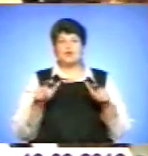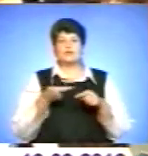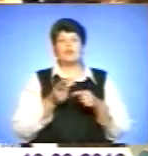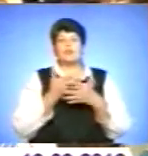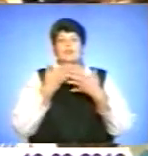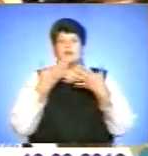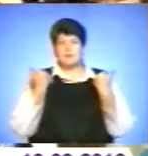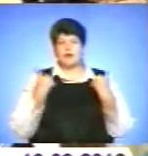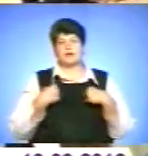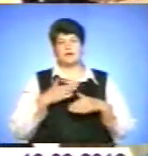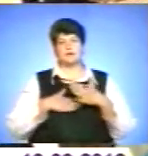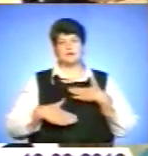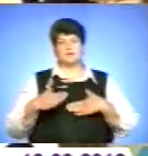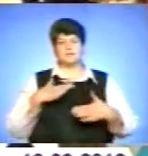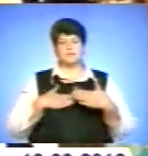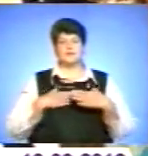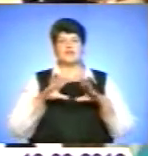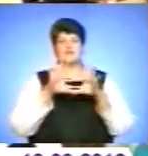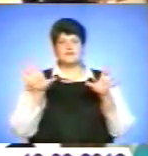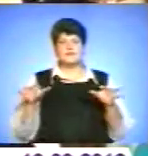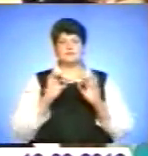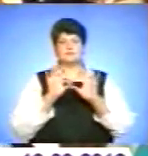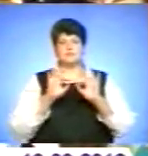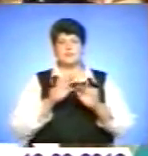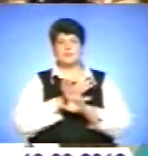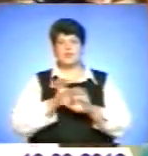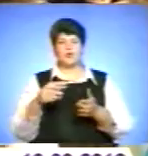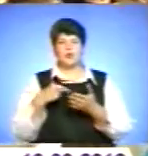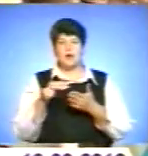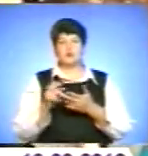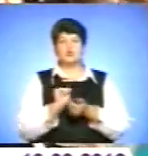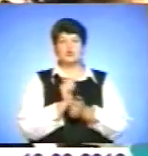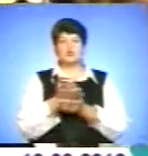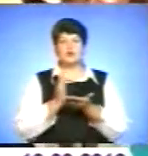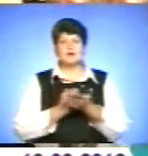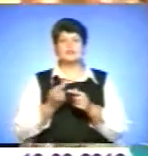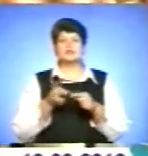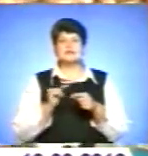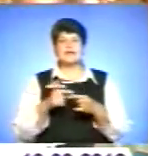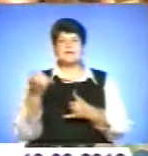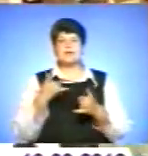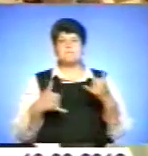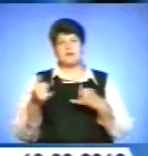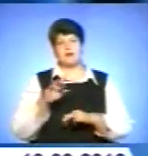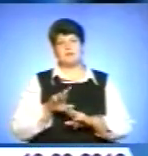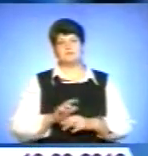радий. І я всім кажу, не купляйте сухарики, бо це хімія.